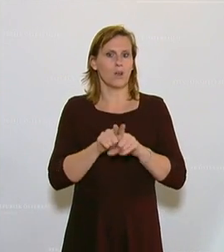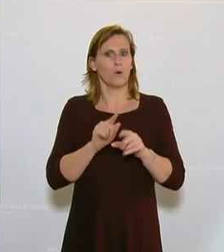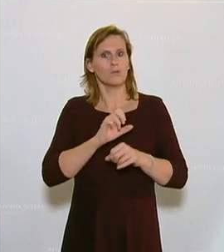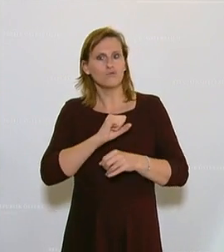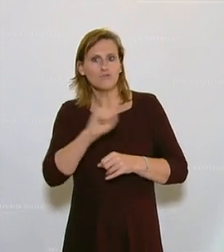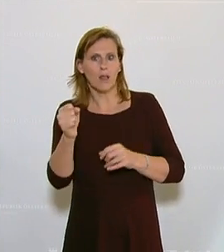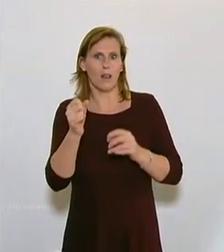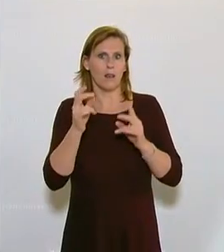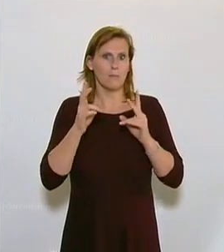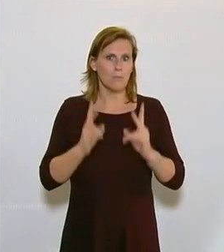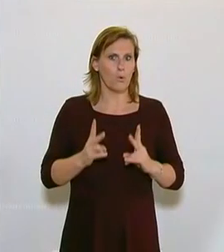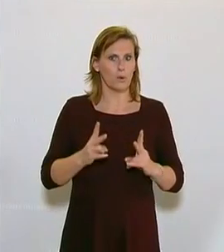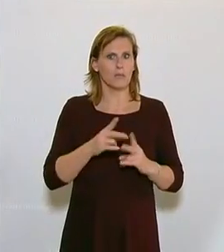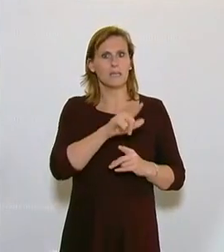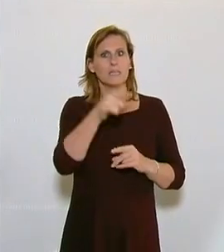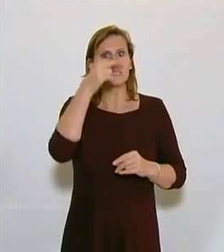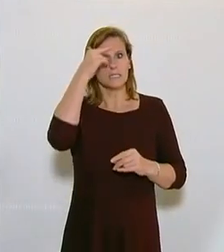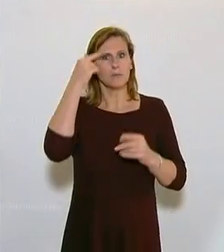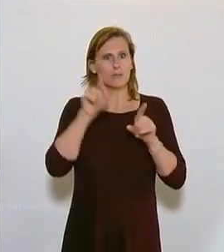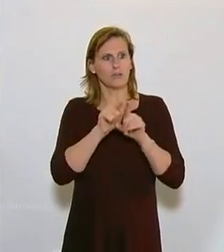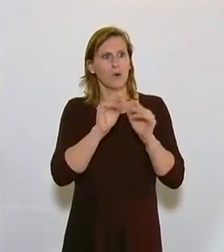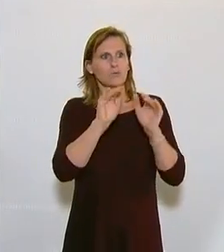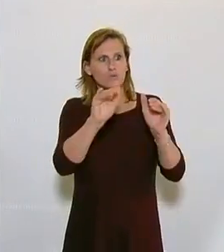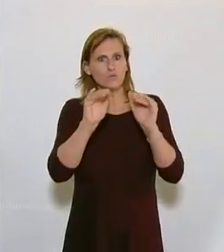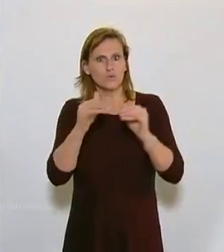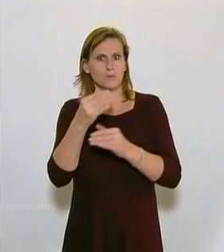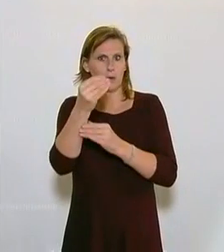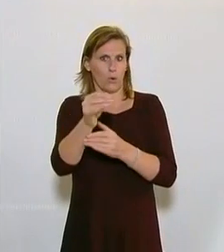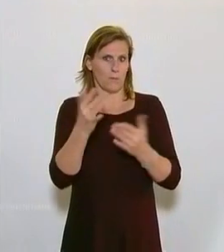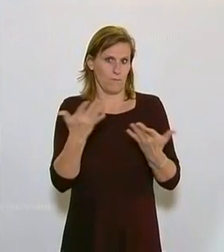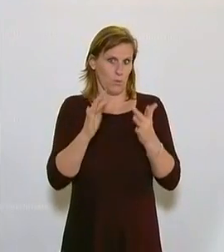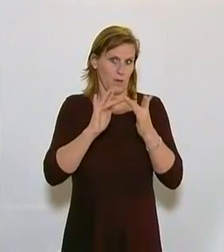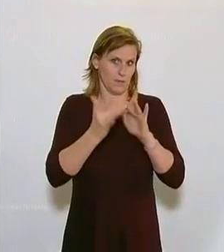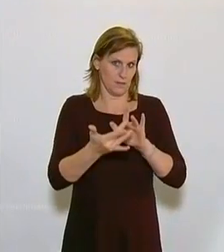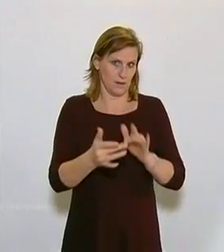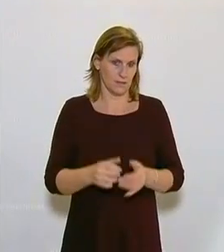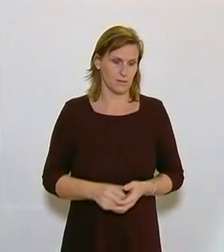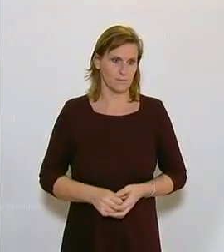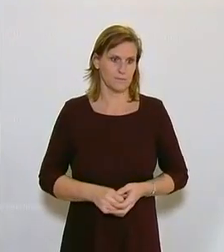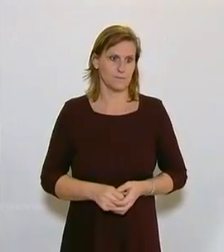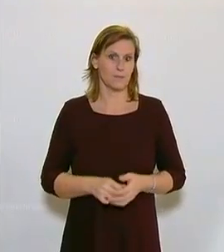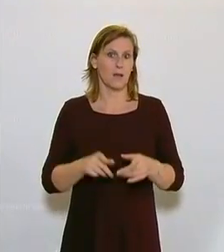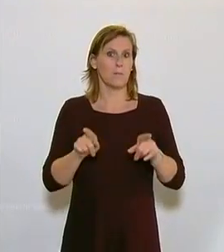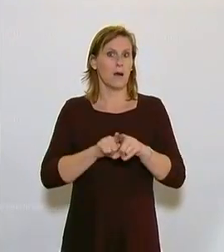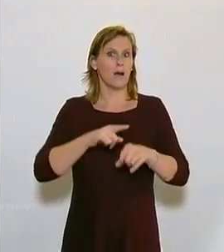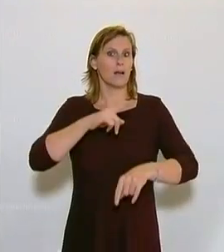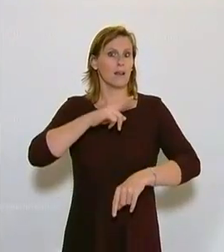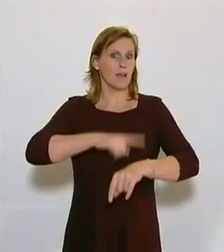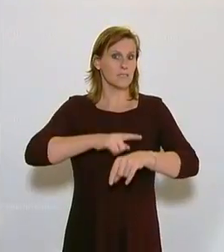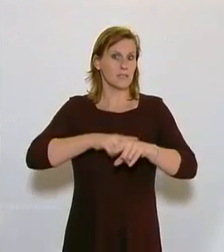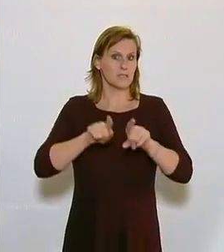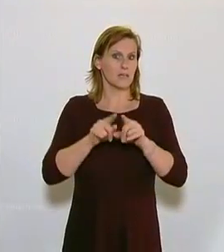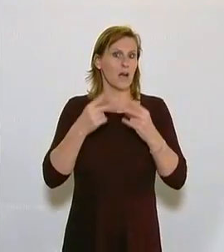schnell geht, dass diese Menschen im Internet geschützt werden. Und gleichzeitig muss es ein rechtsstaatliches